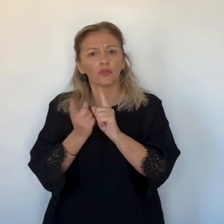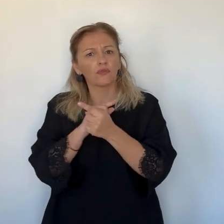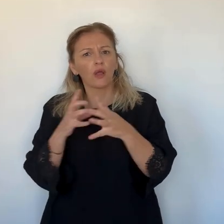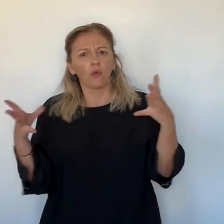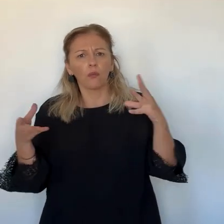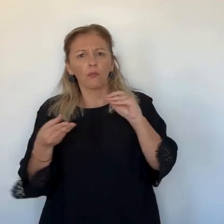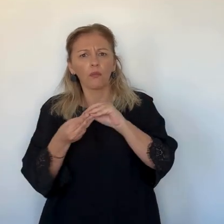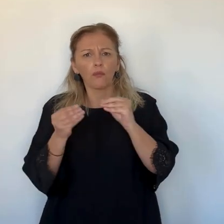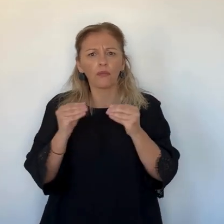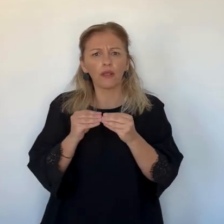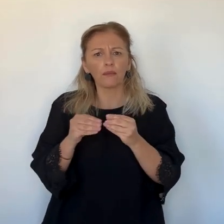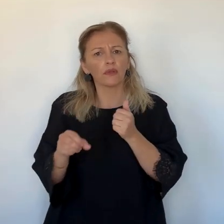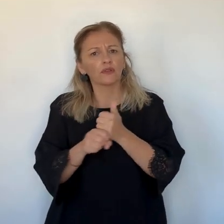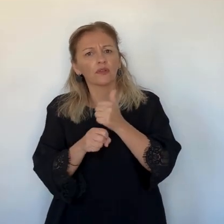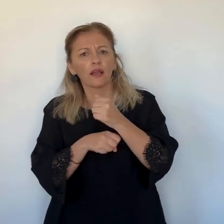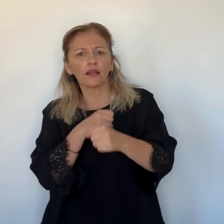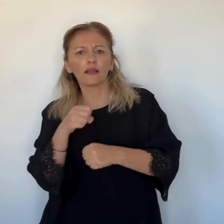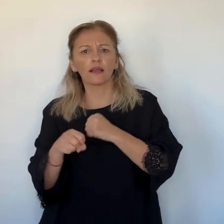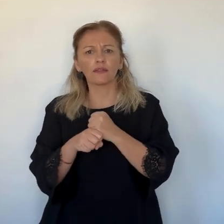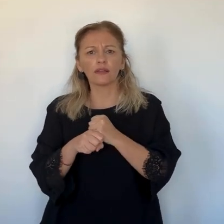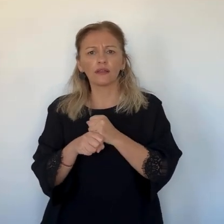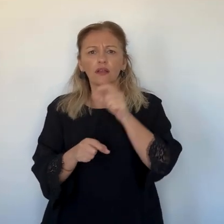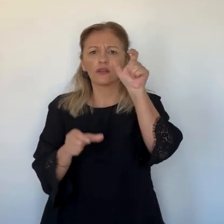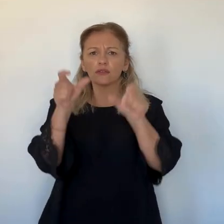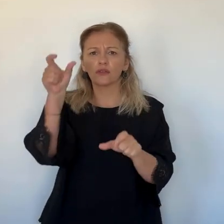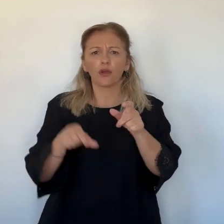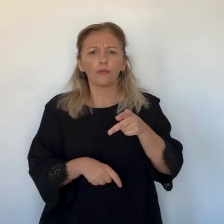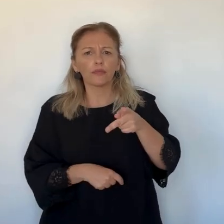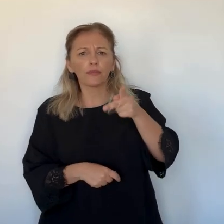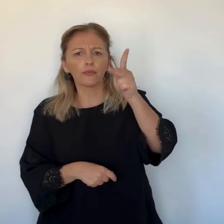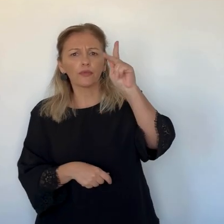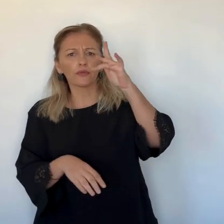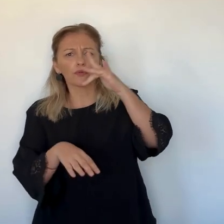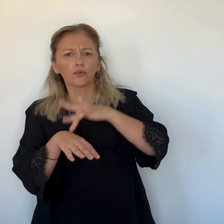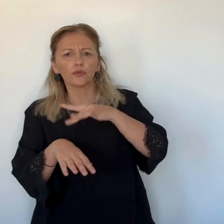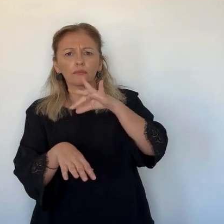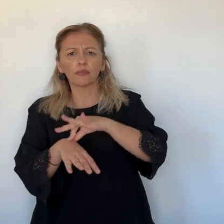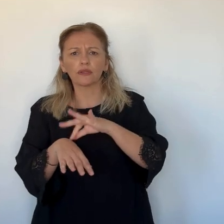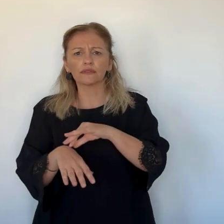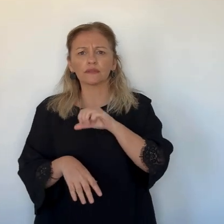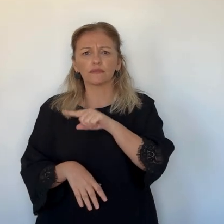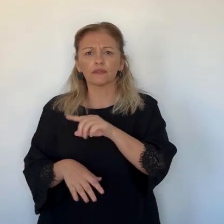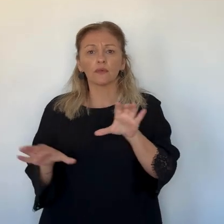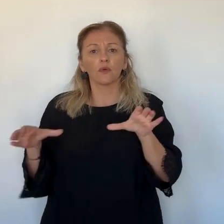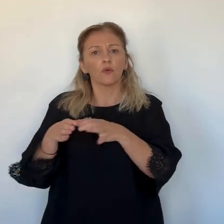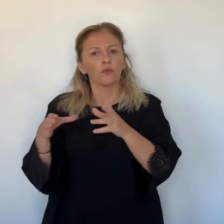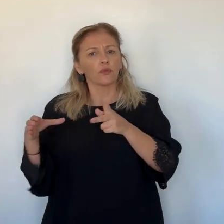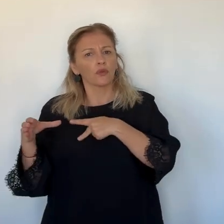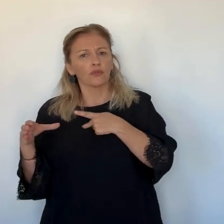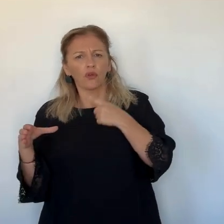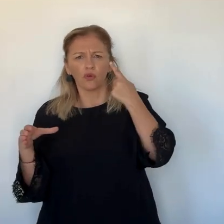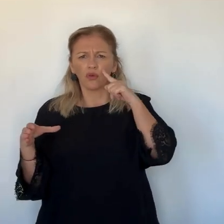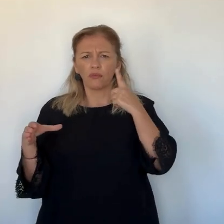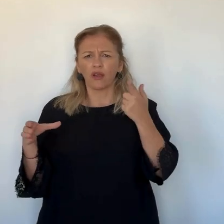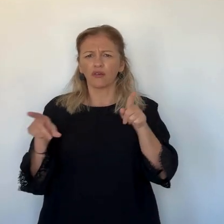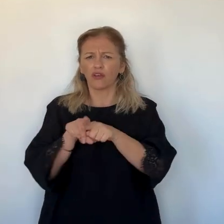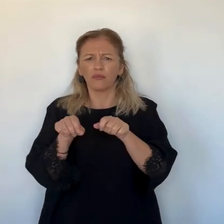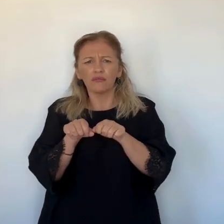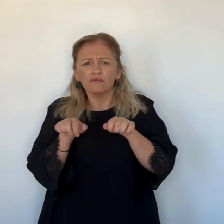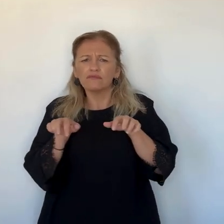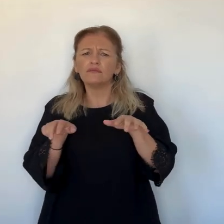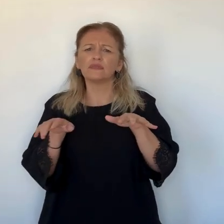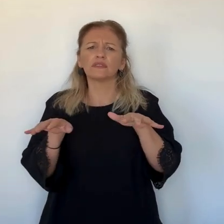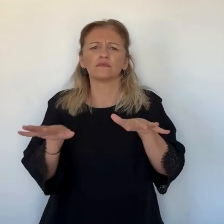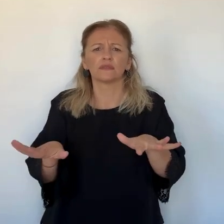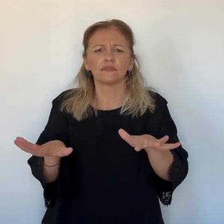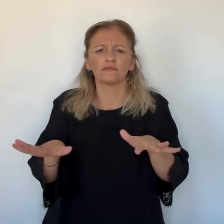Les médecins parlent même d'épidémie, puisque ce chiffre s'alourdit d'année en année. En Corse, cette pathologie a également une place importante. Plus de 20